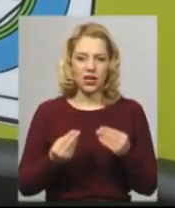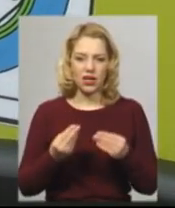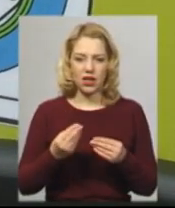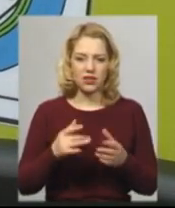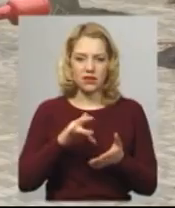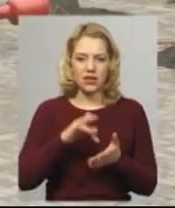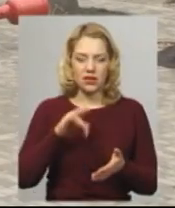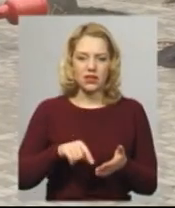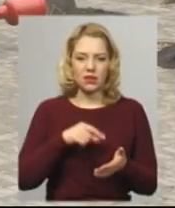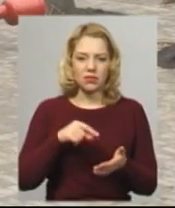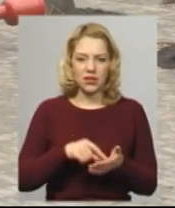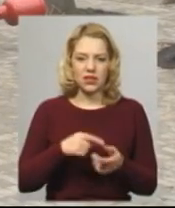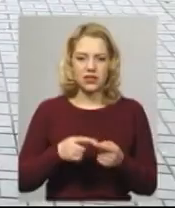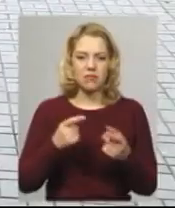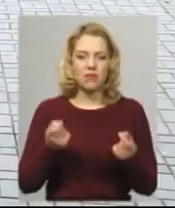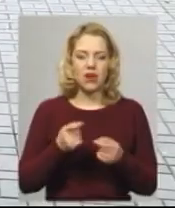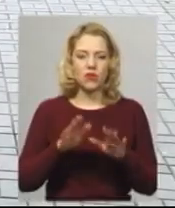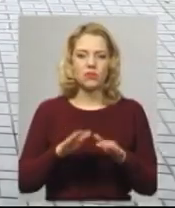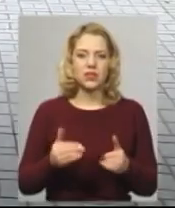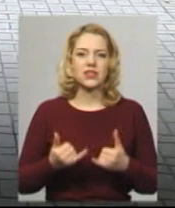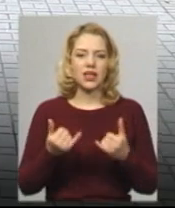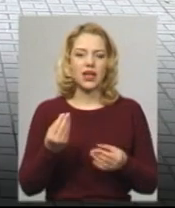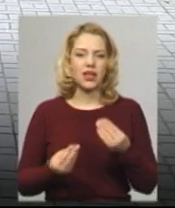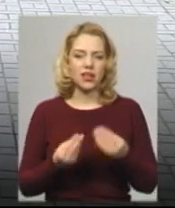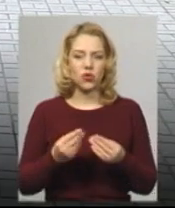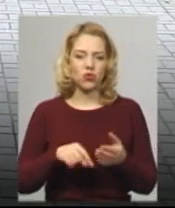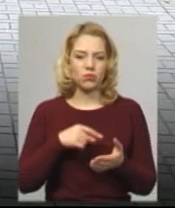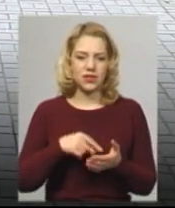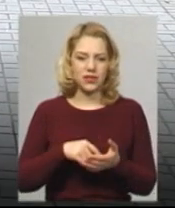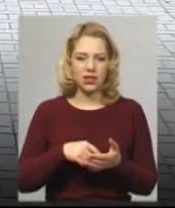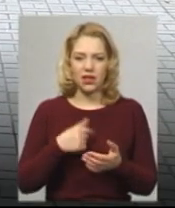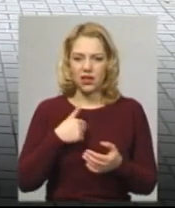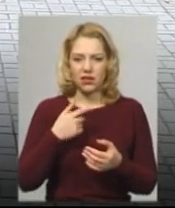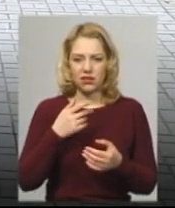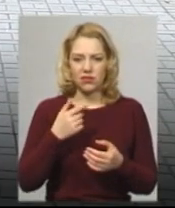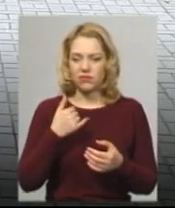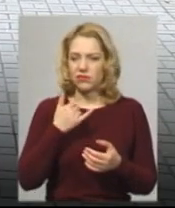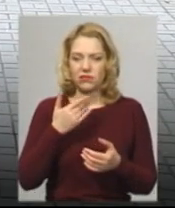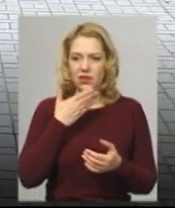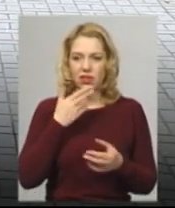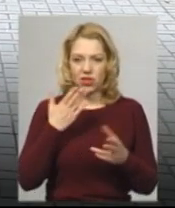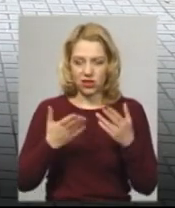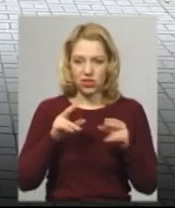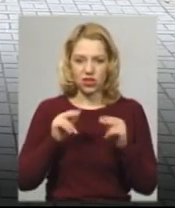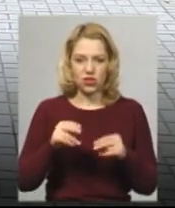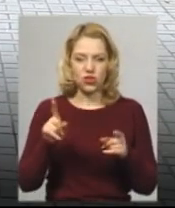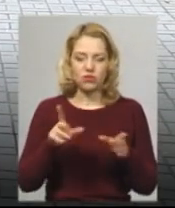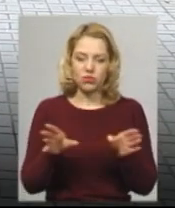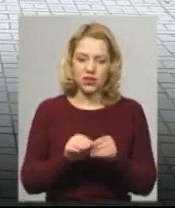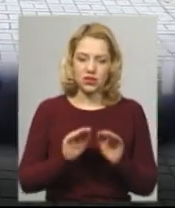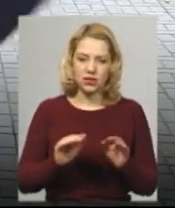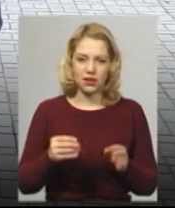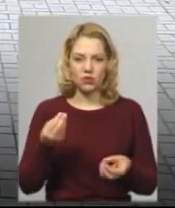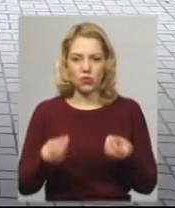каже, дуже мало пристосованих місць для ігор. Якщо чесно, у нас в Хмельницькому не так багато є місць, куди можна сходити з дітьми, щоб вони